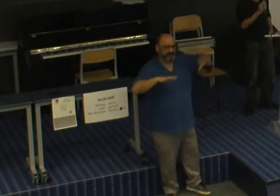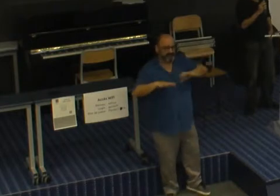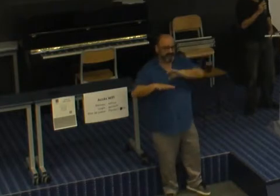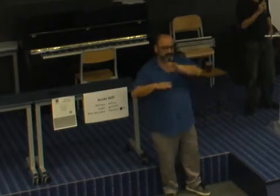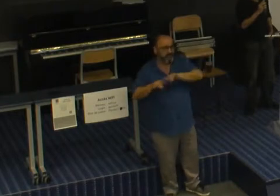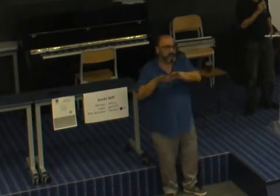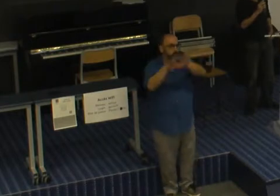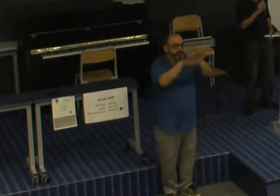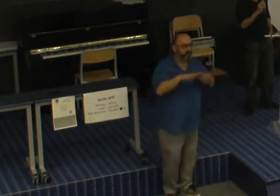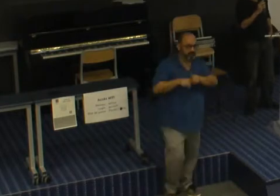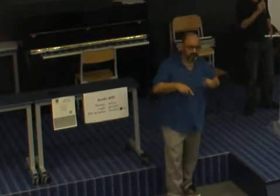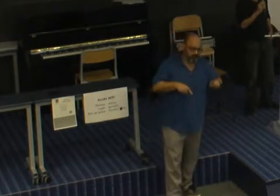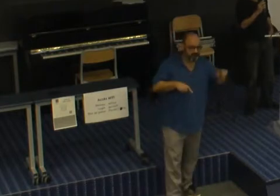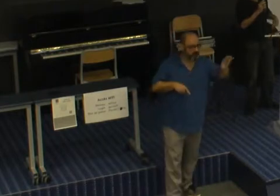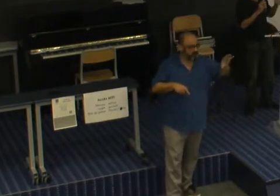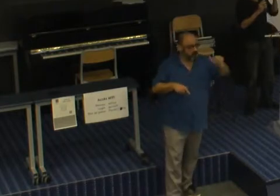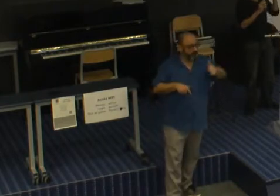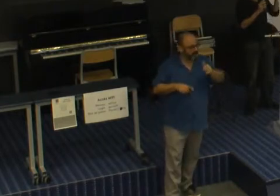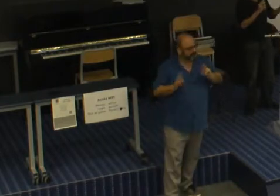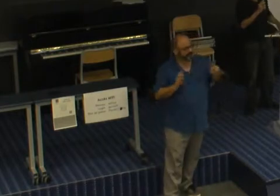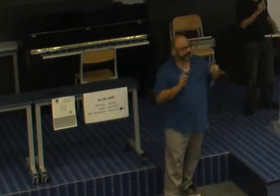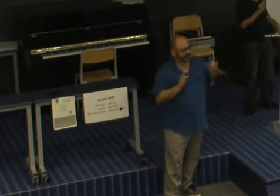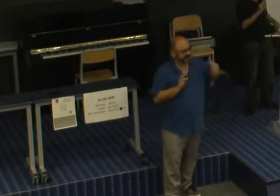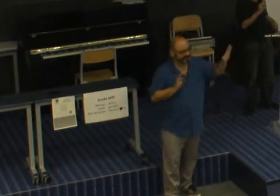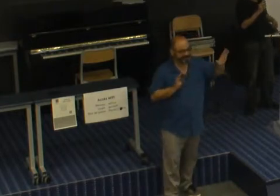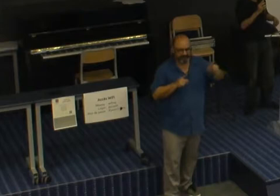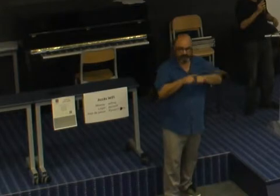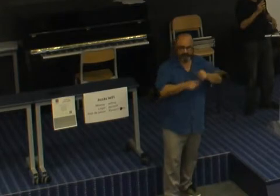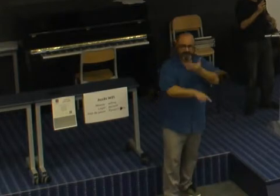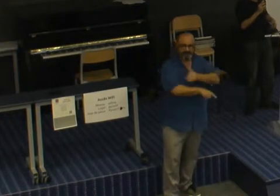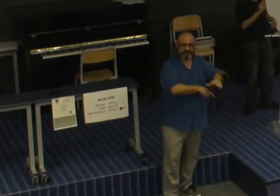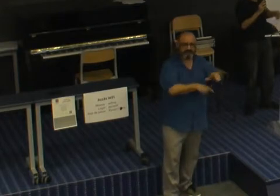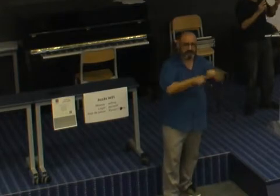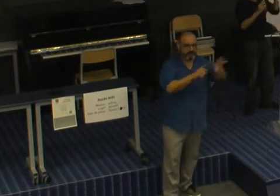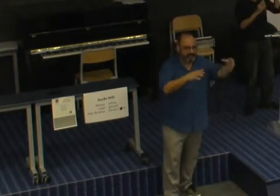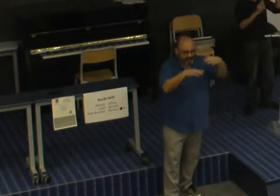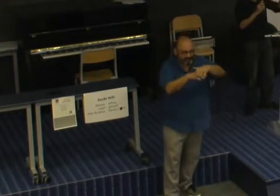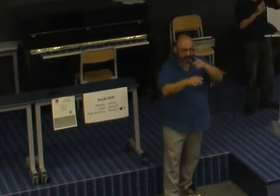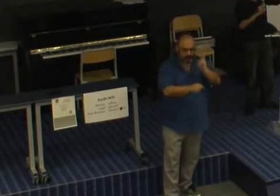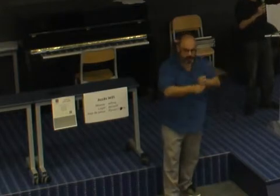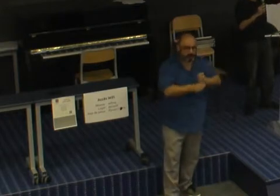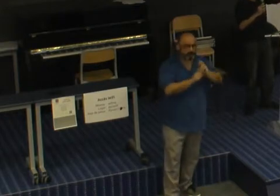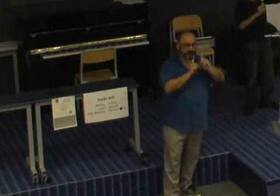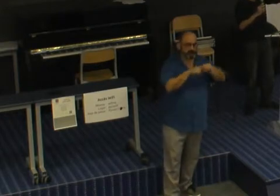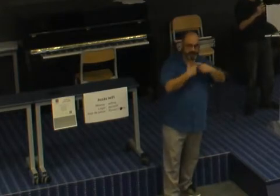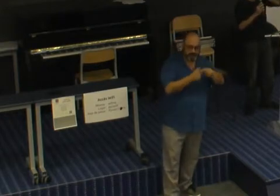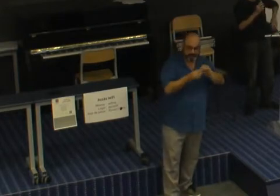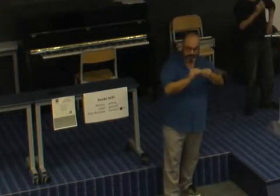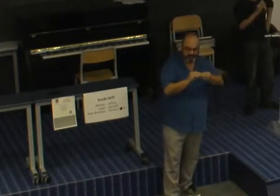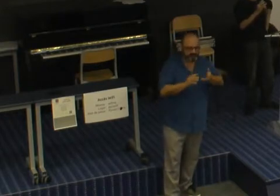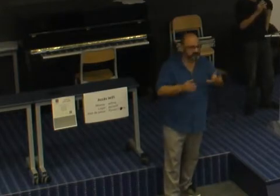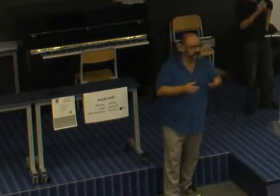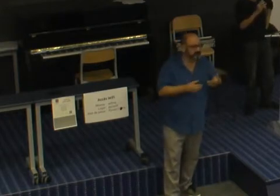Et ils ont connu les mêmes problèmes d'intégration, les mêmes problèmes de